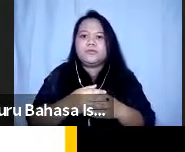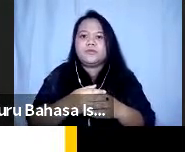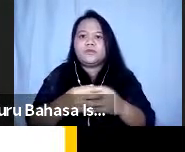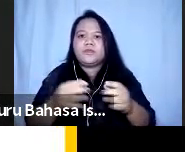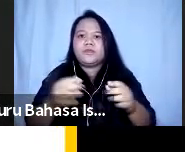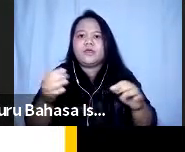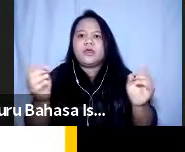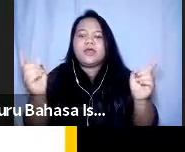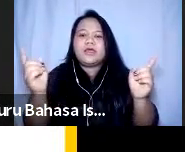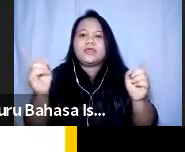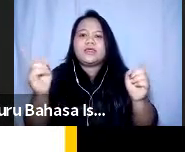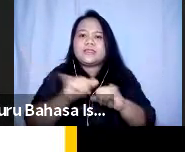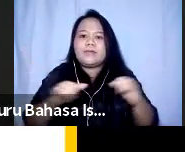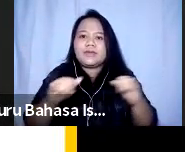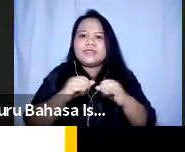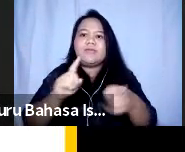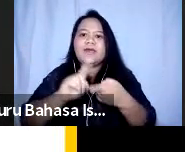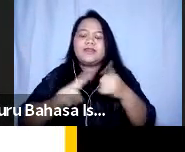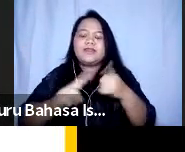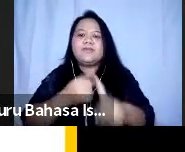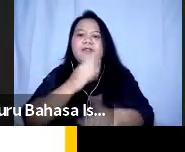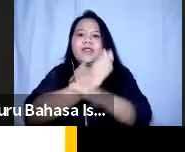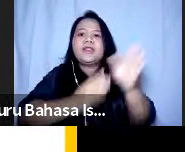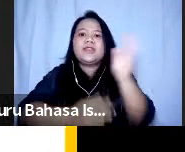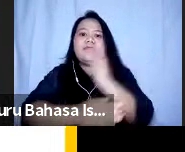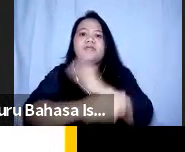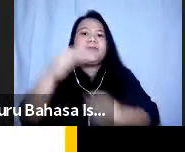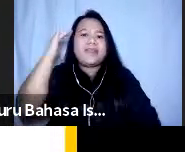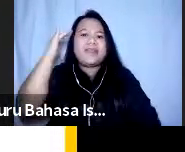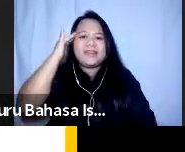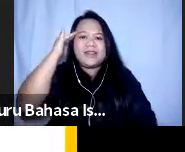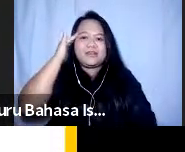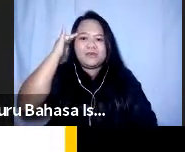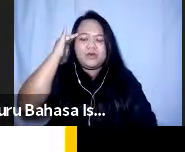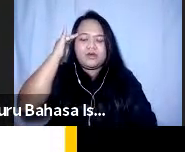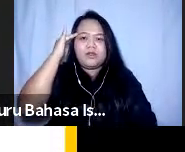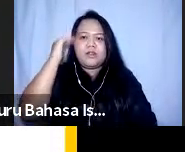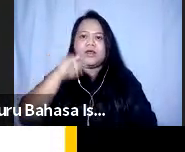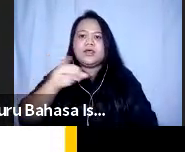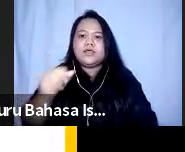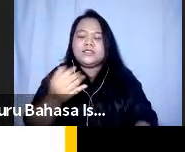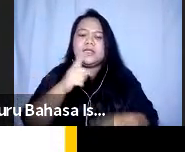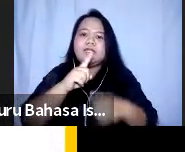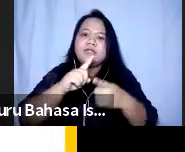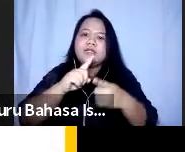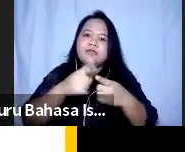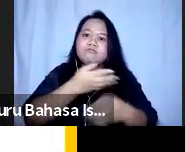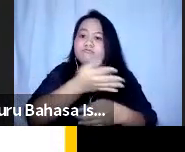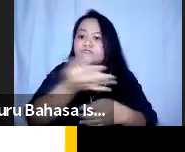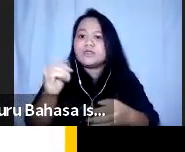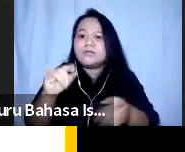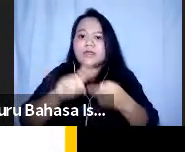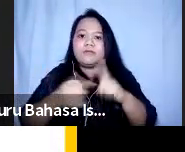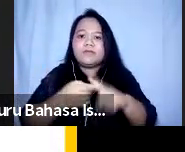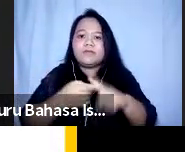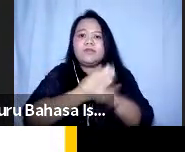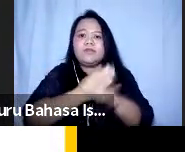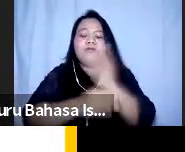kita bersama dengan teman-teman di fabel intelektual ketika bersama dengan mereka bahwa